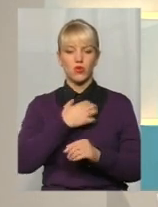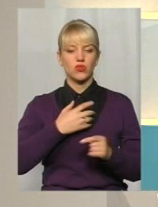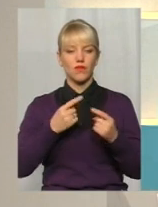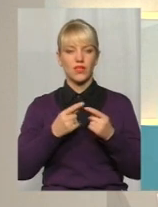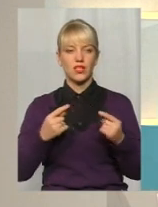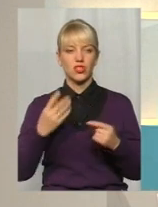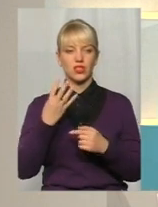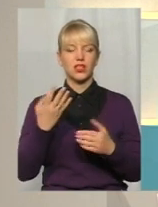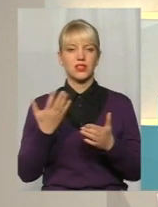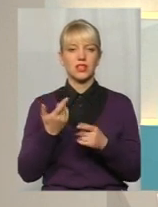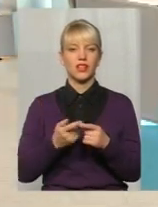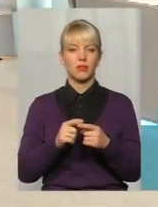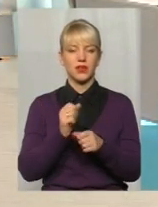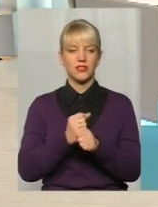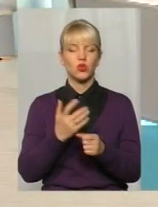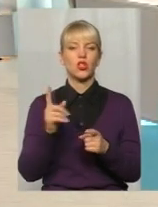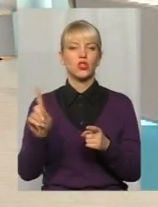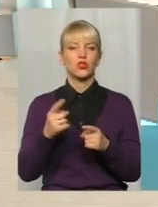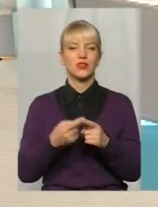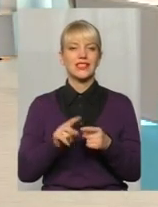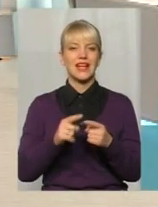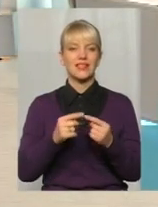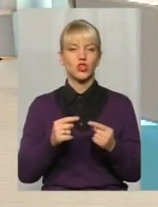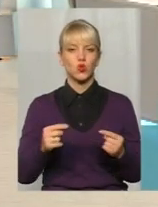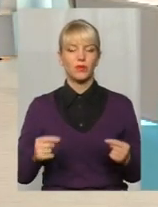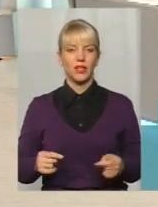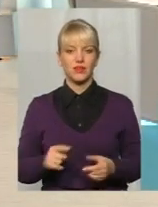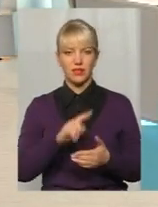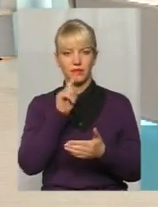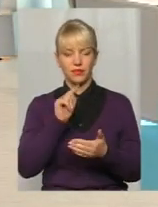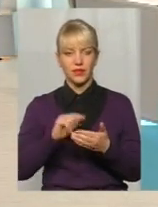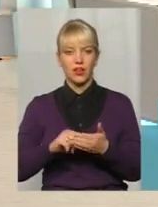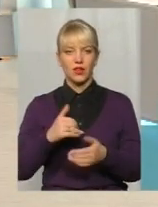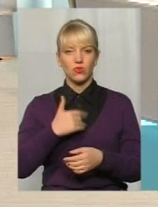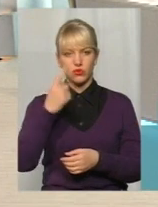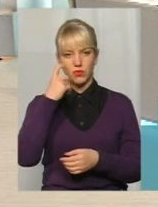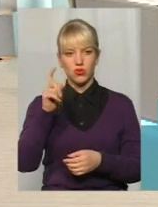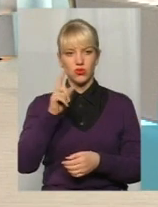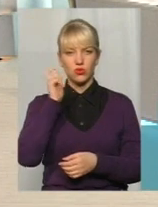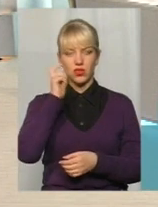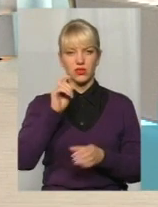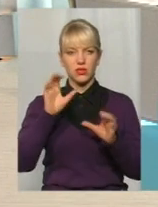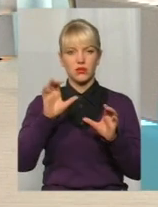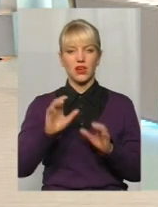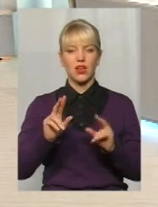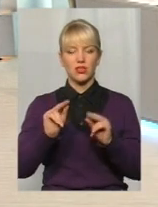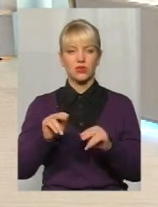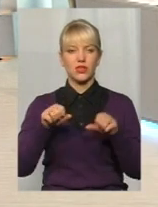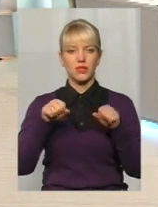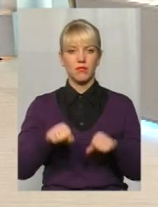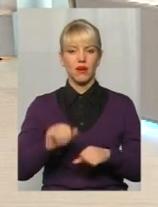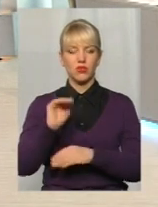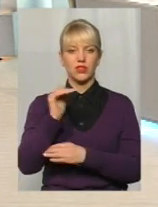чотири з яких зараз працюють. Що це за інструменти, пане Віктор? Хочу повідомити, що українським законодавством гарантується право